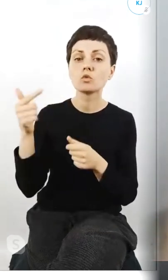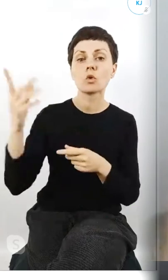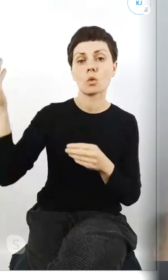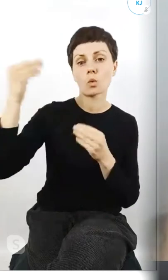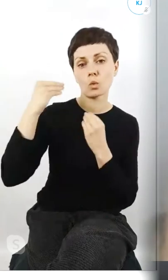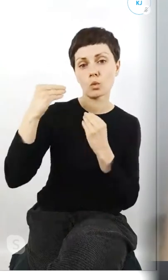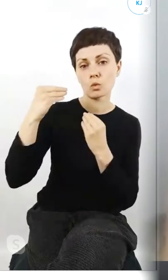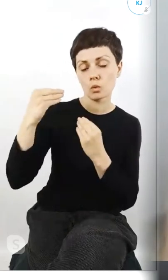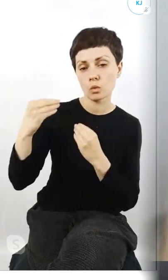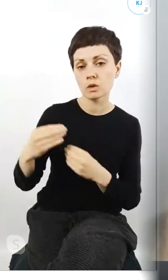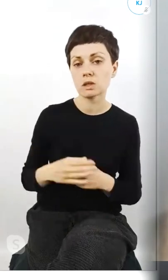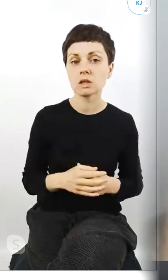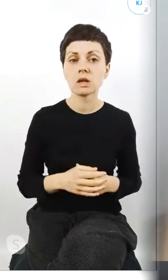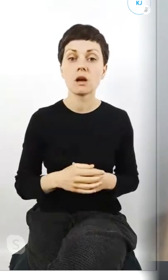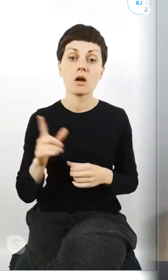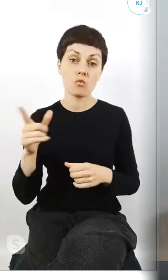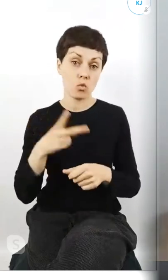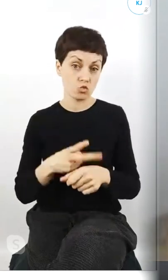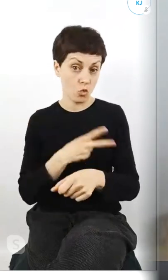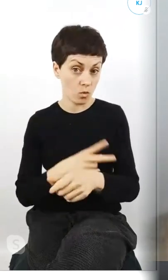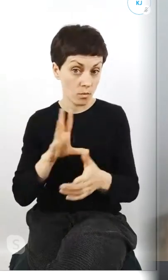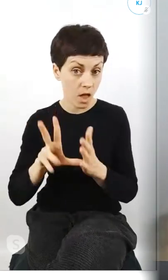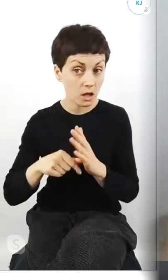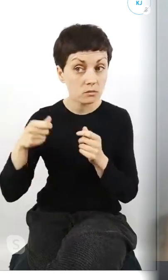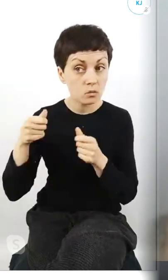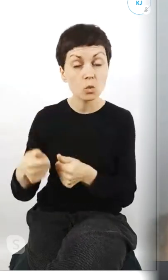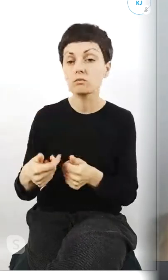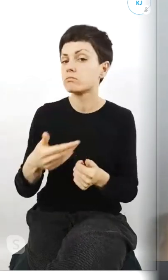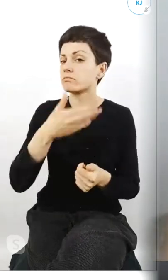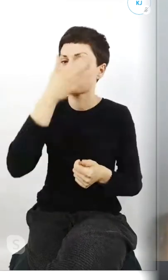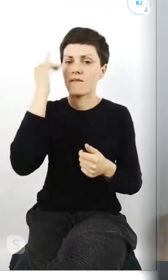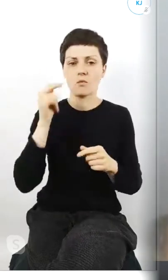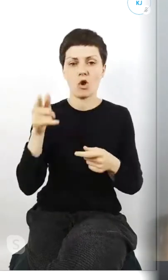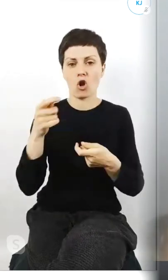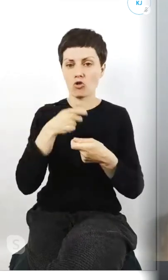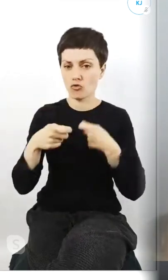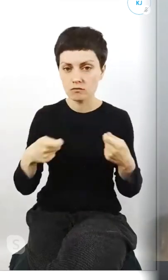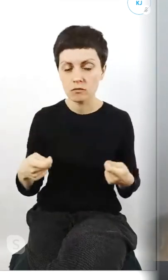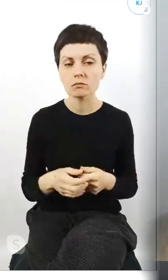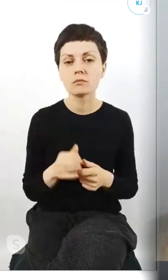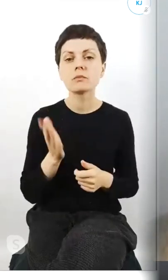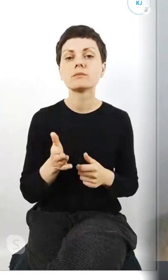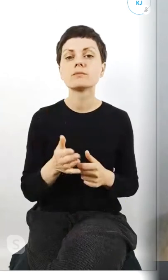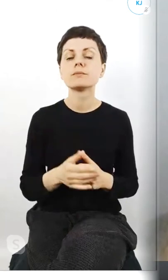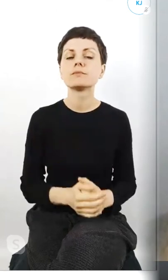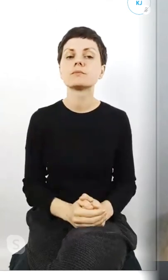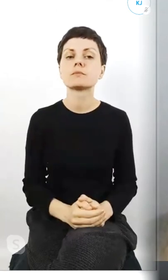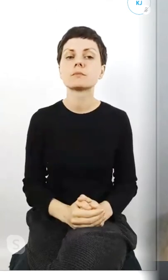właśnie urzędów miasta. Nie wiem, powiem szczerze, jak to zostanie rozwiązane, ale...